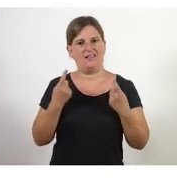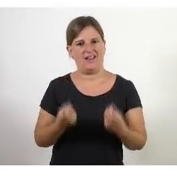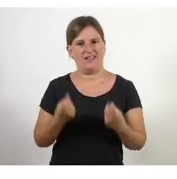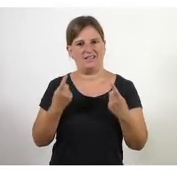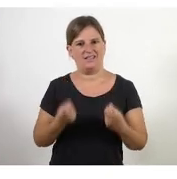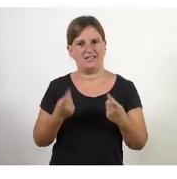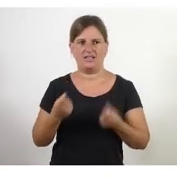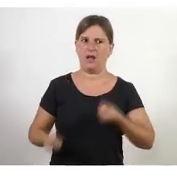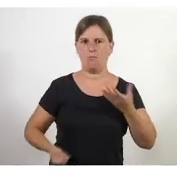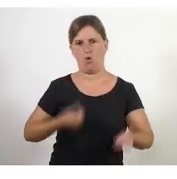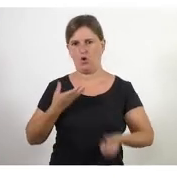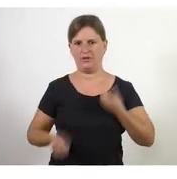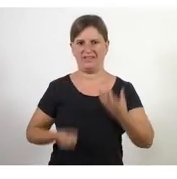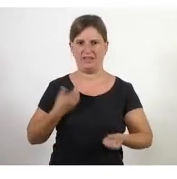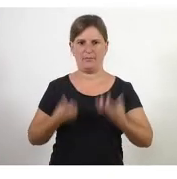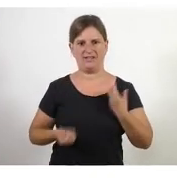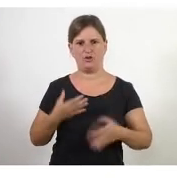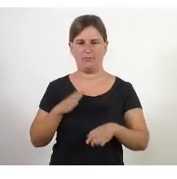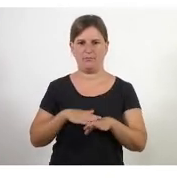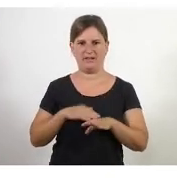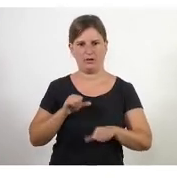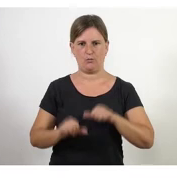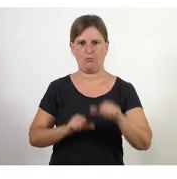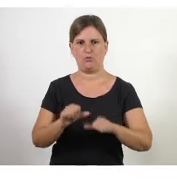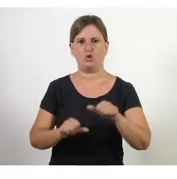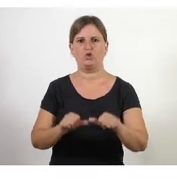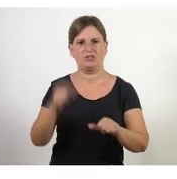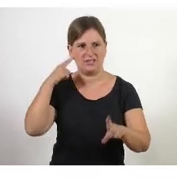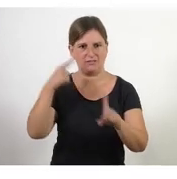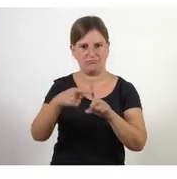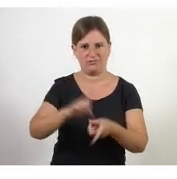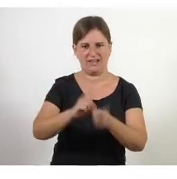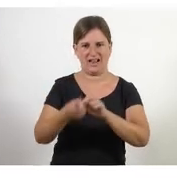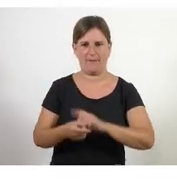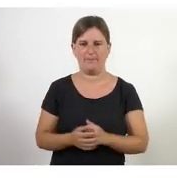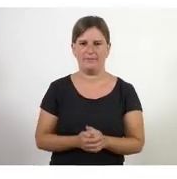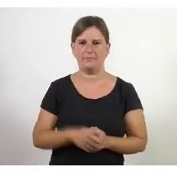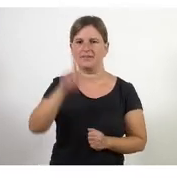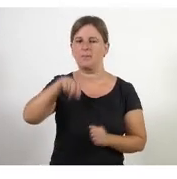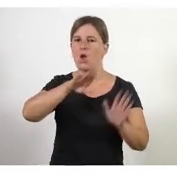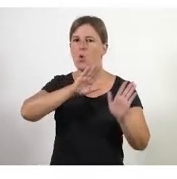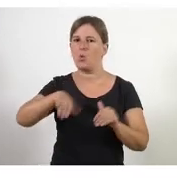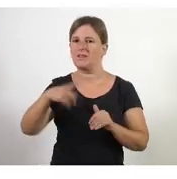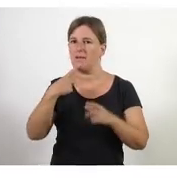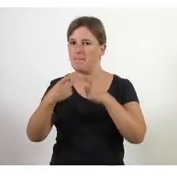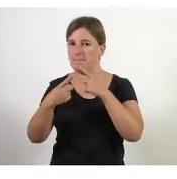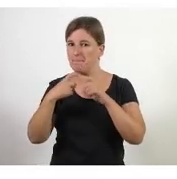persones estiguem motivades a portar aquest procés de canvi d'aquesta última pregunta que has fet